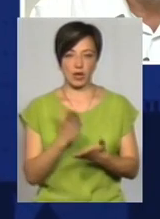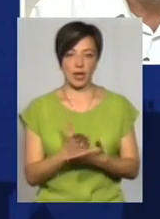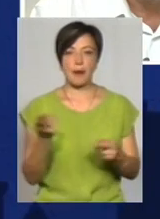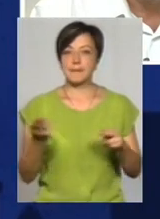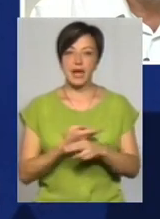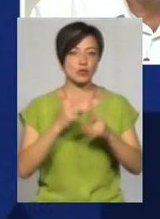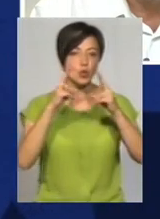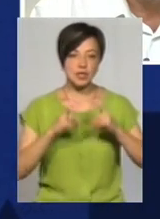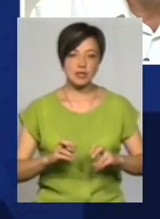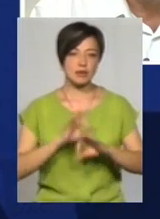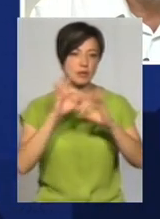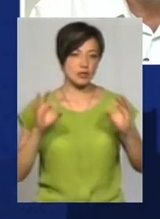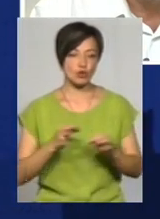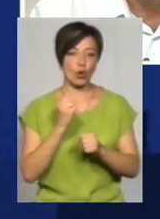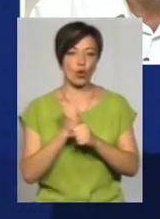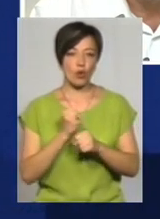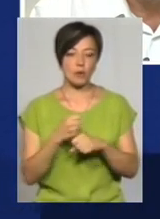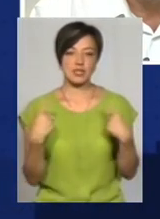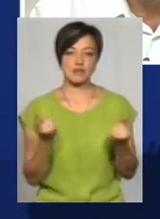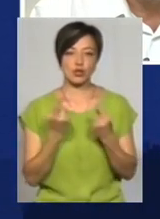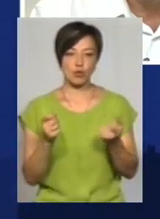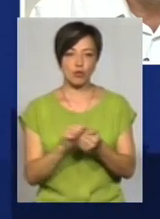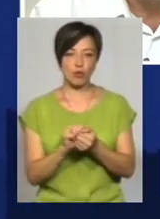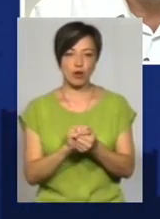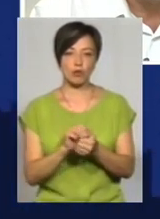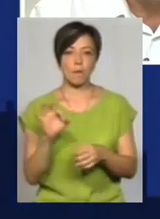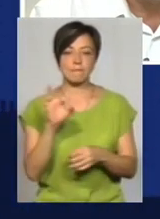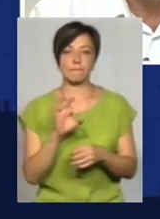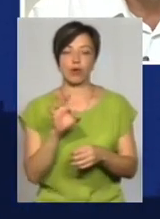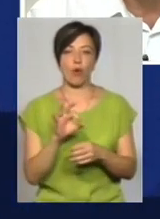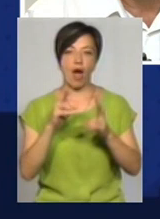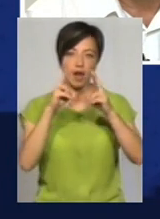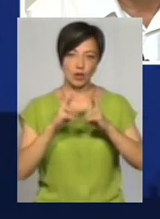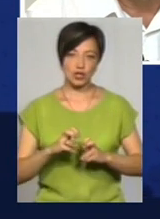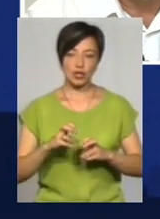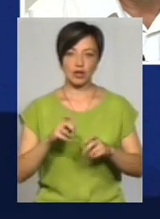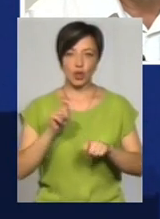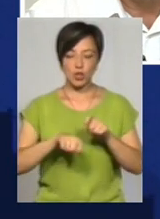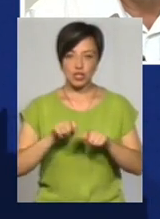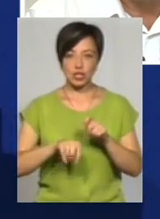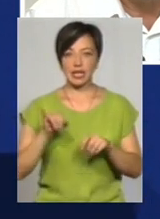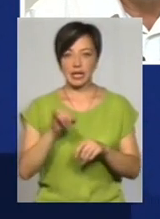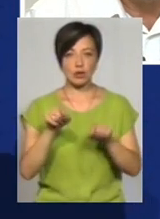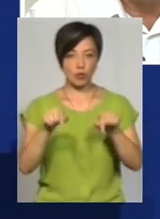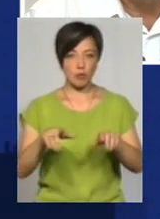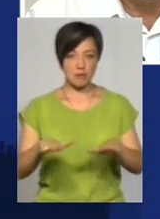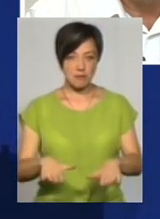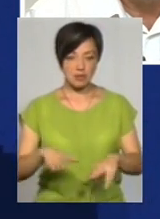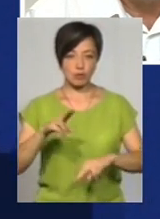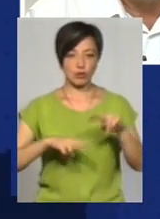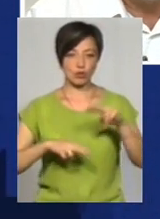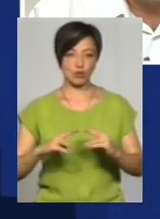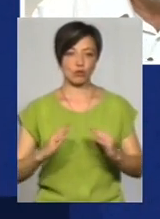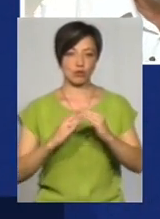досліджень, без нічого. Тобто роблять звичайнісіньку бумажку про археологічне дослідження і на тому будують після того